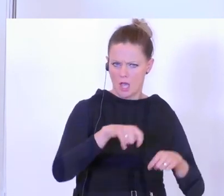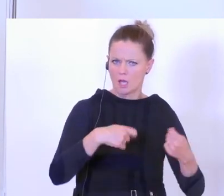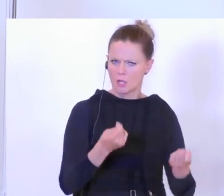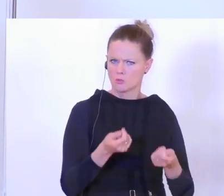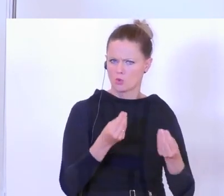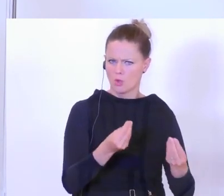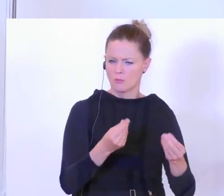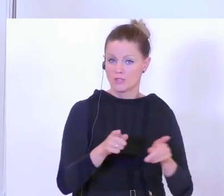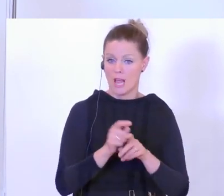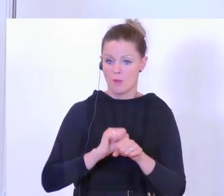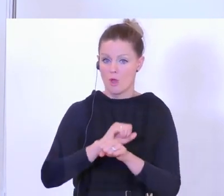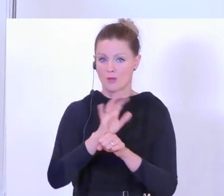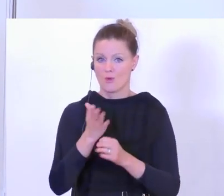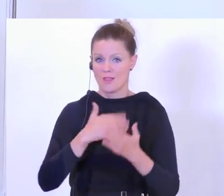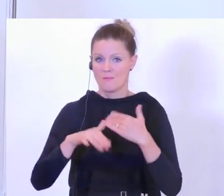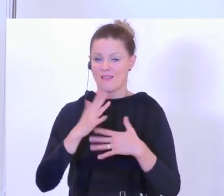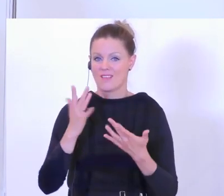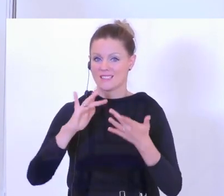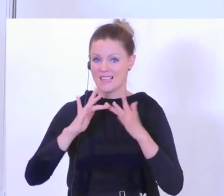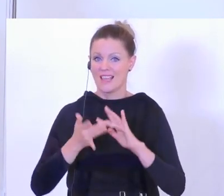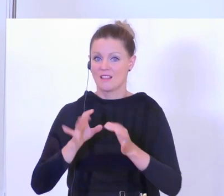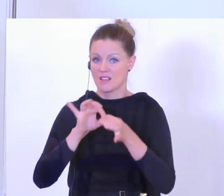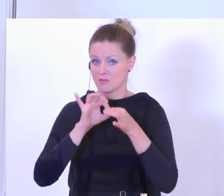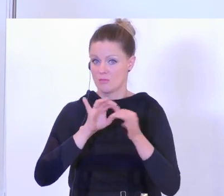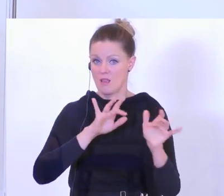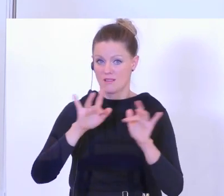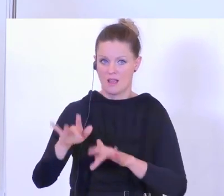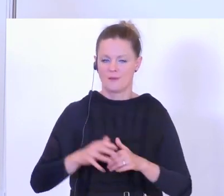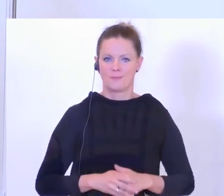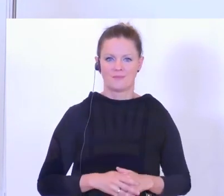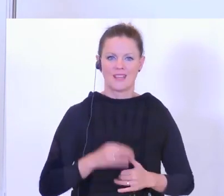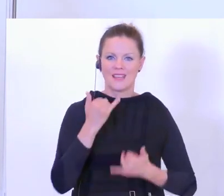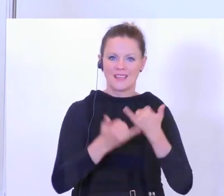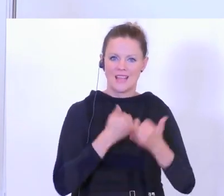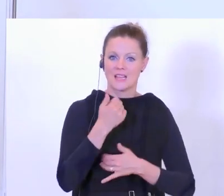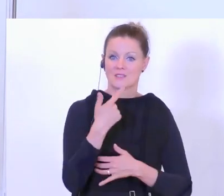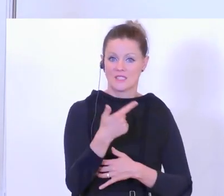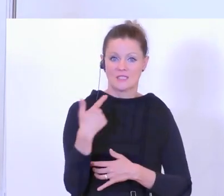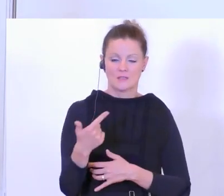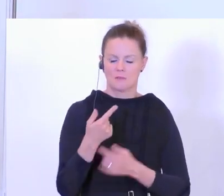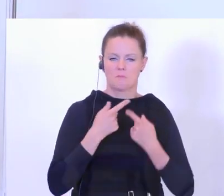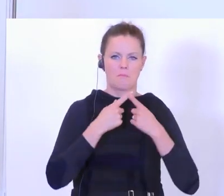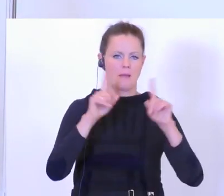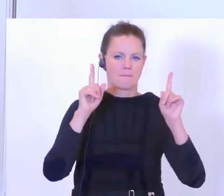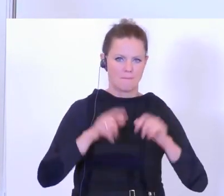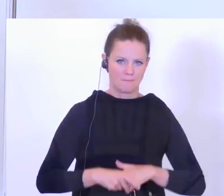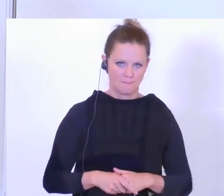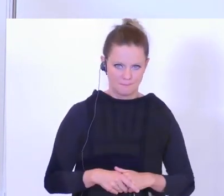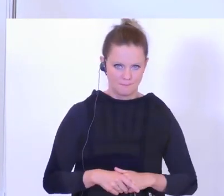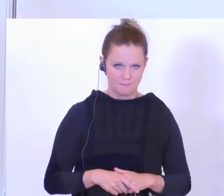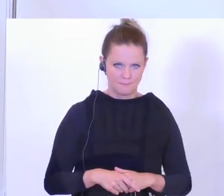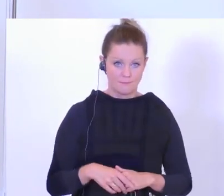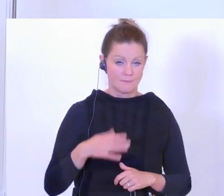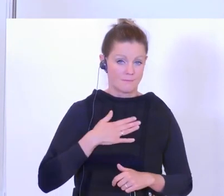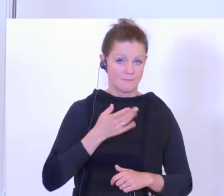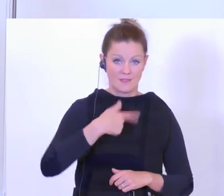gab es ihn viel, viel mehr jetzt im Internet. Also man wird sehen, dass das jetzt 2020 Jahre ganz anders sein wird. Und dennoch sind wir